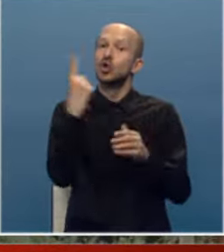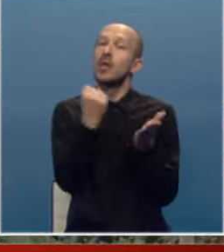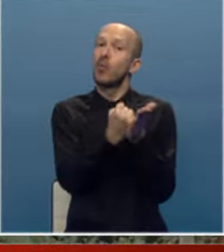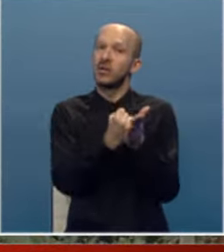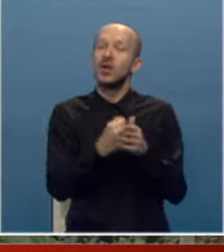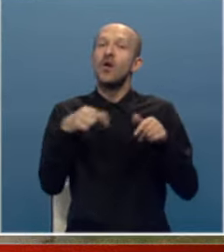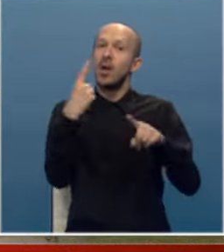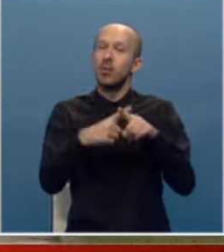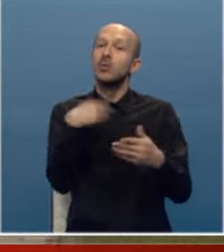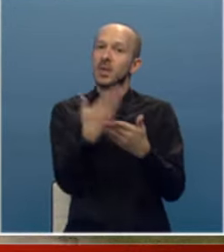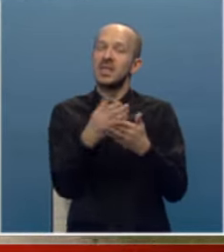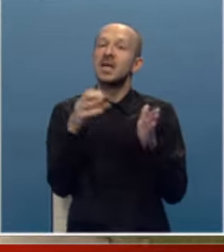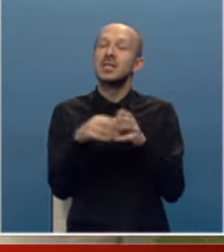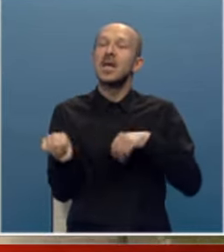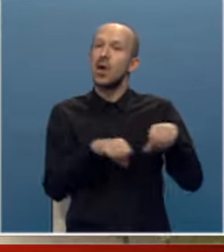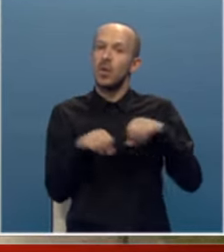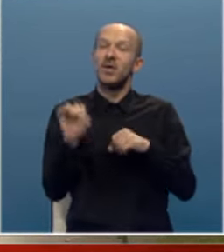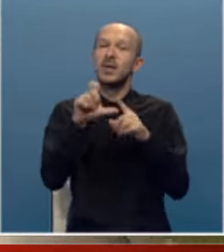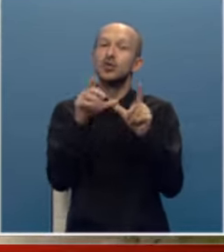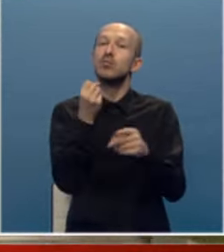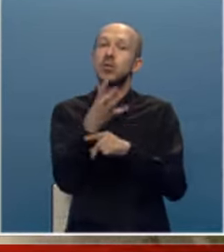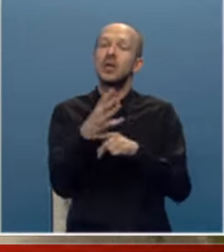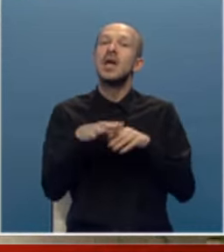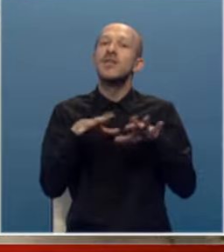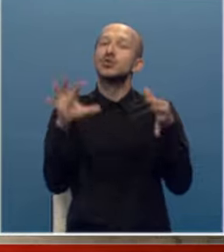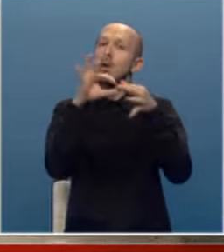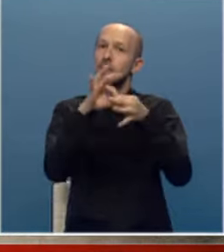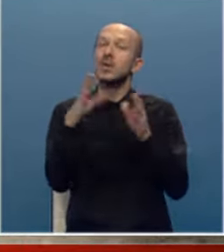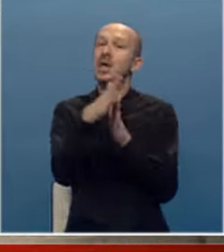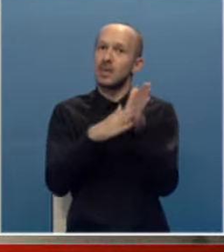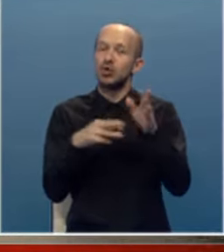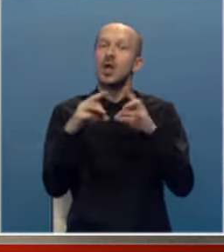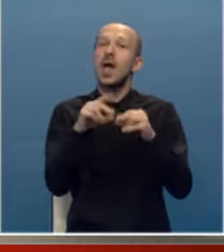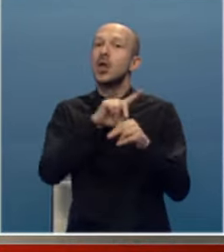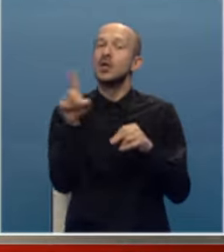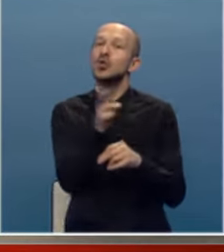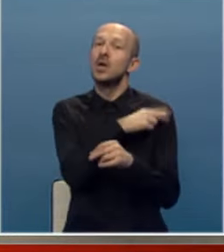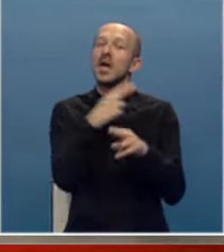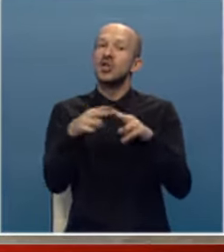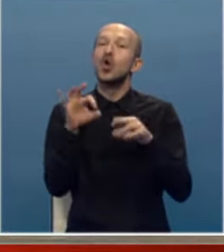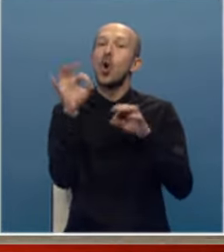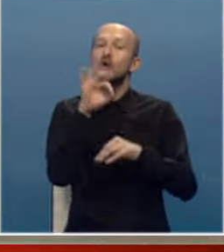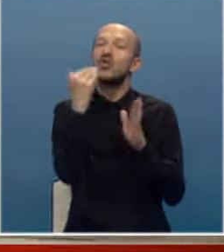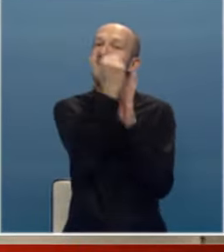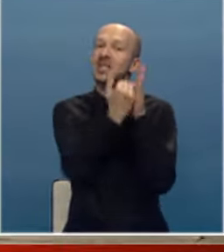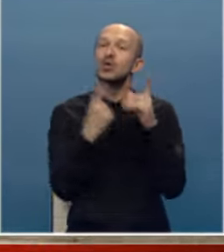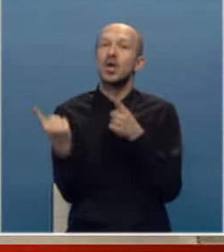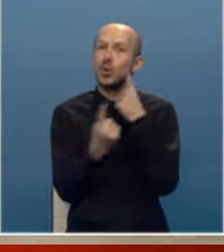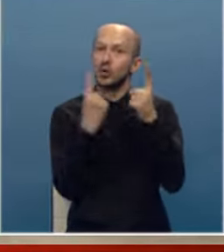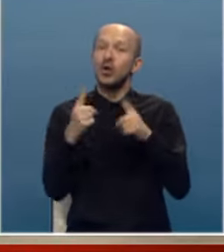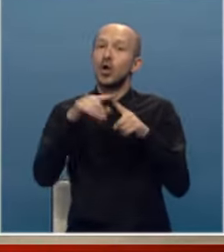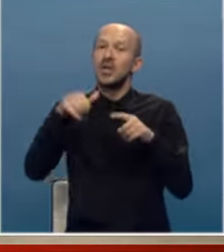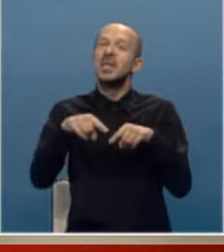potvrda, ovaj put priznanja iz gradske uprave da su brojne infrastrukturne projekte započeli, a da pri tome nisu rješeni osnovni zakonski uslovi,